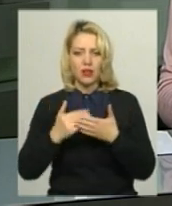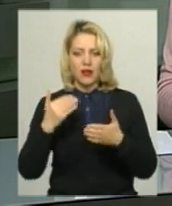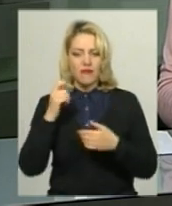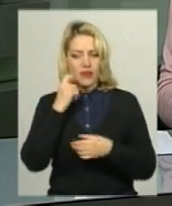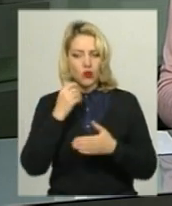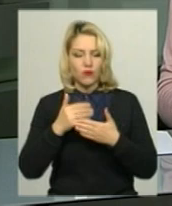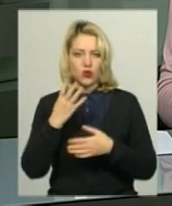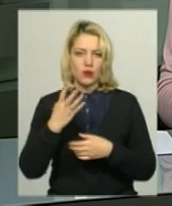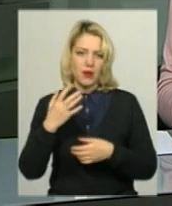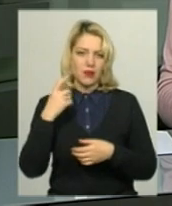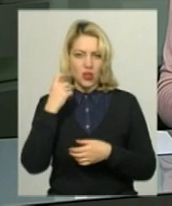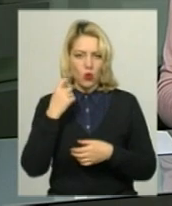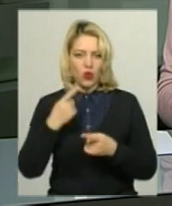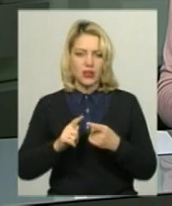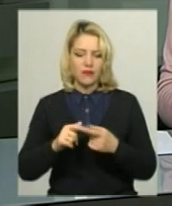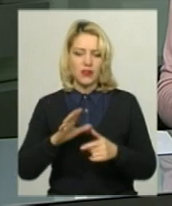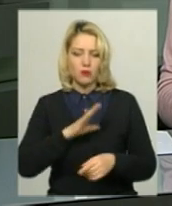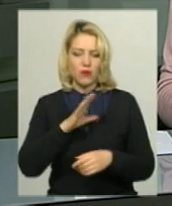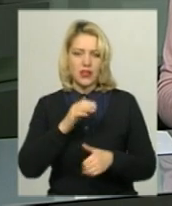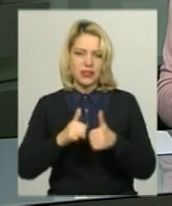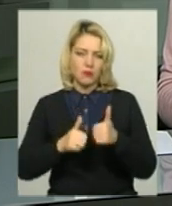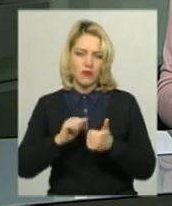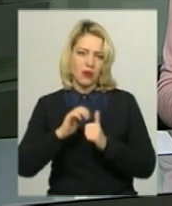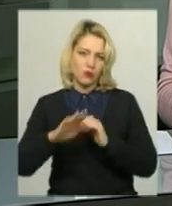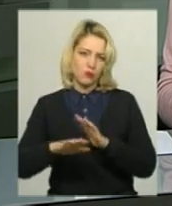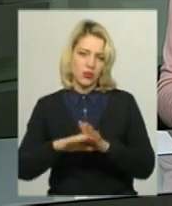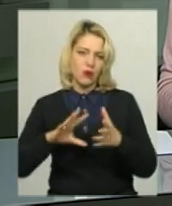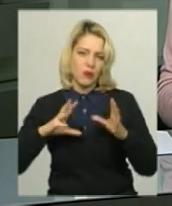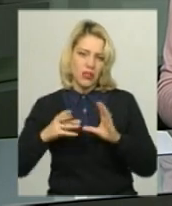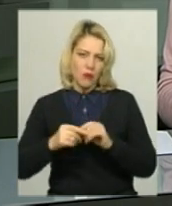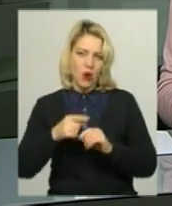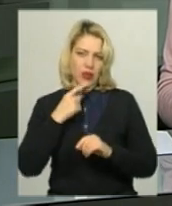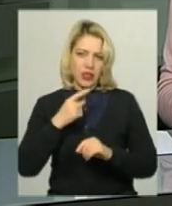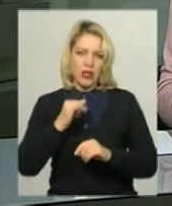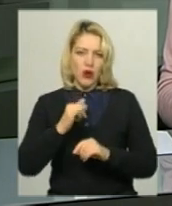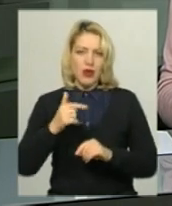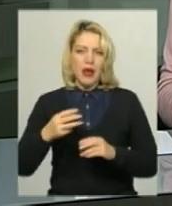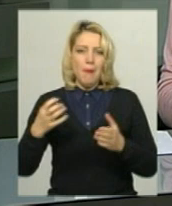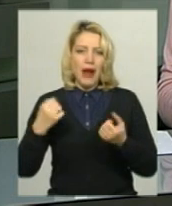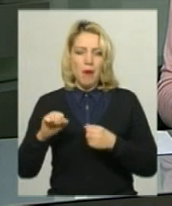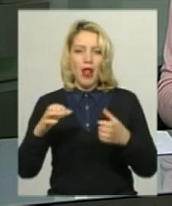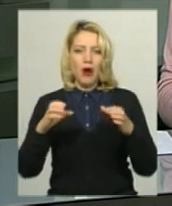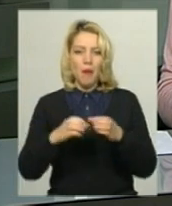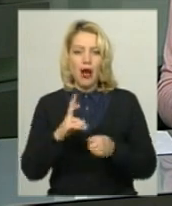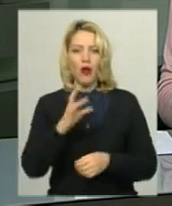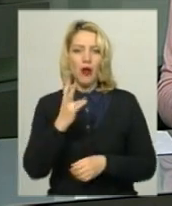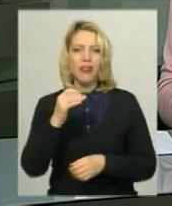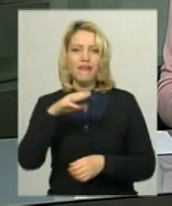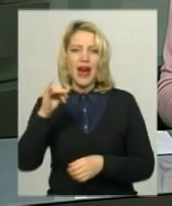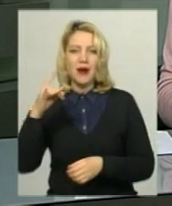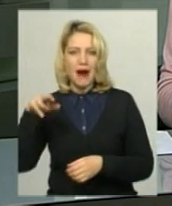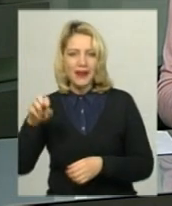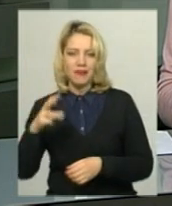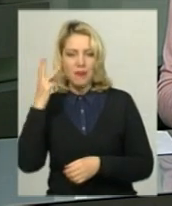років. Відбувалися змагання в Кам'янці-Подільському. У підсумку, каже Ігор Хіблін, перемогла команда «Конфермат» Хмельницького